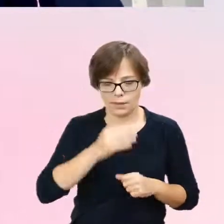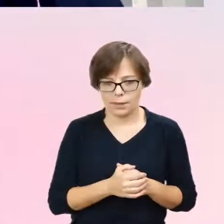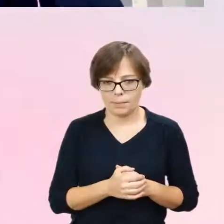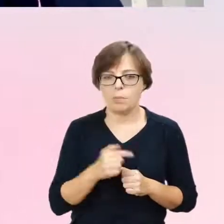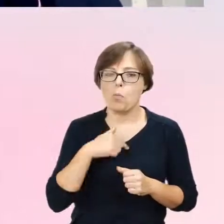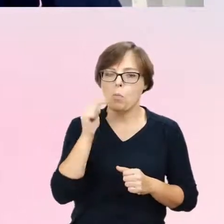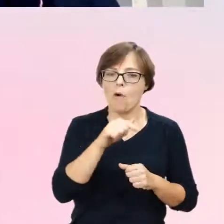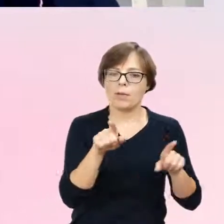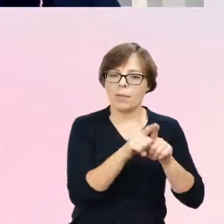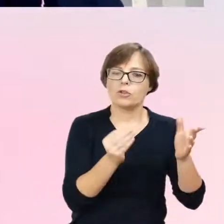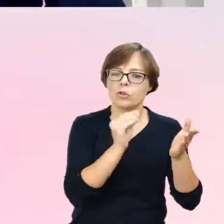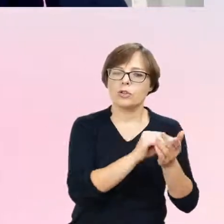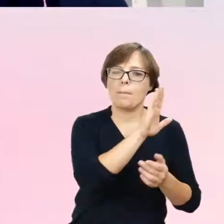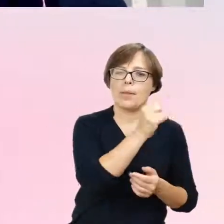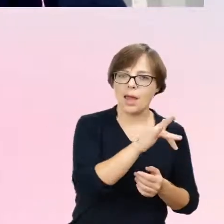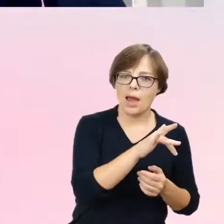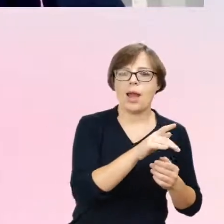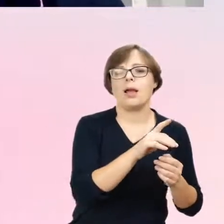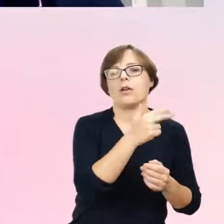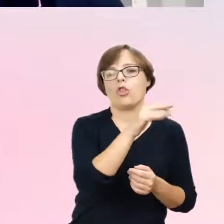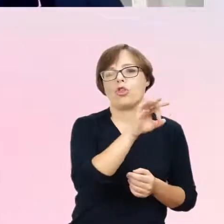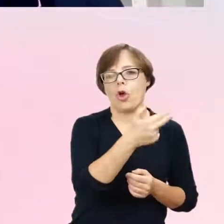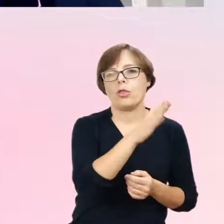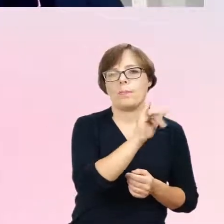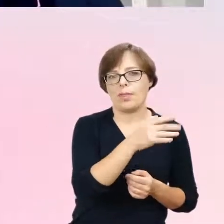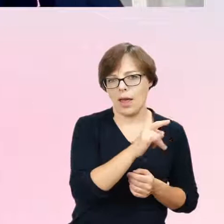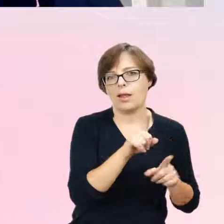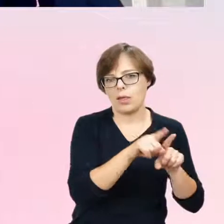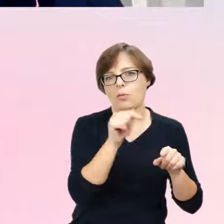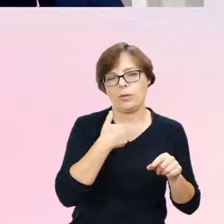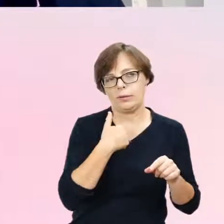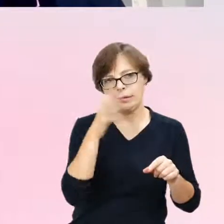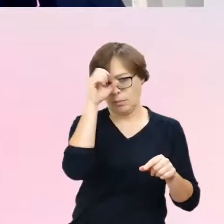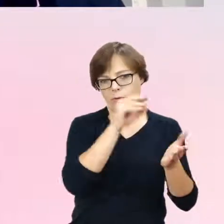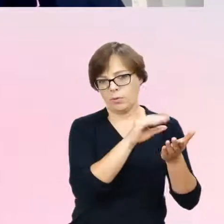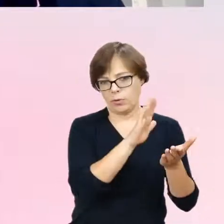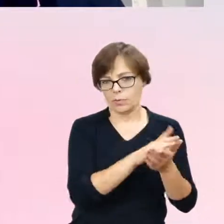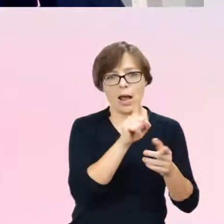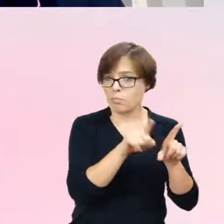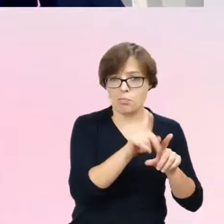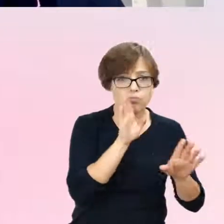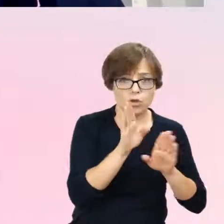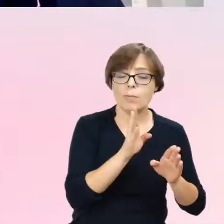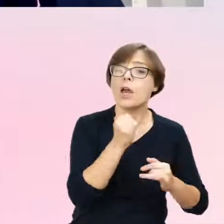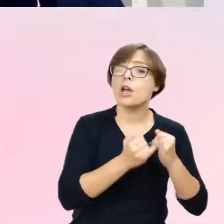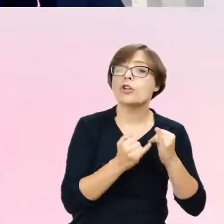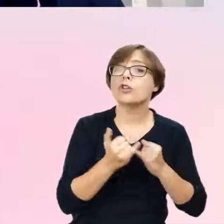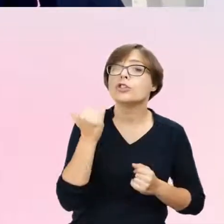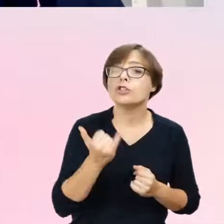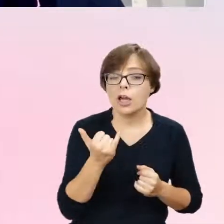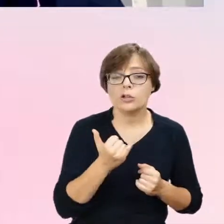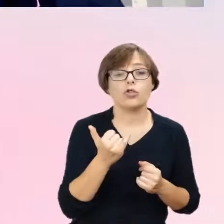dopisać, ale nie wiem właściwie dlaczego tego nie zrobiłam, ale tutaj podobnie, tak? Często jeżeli dziecko trafi do